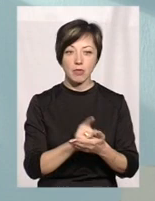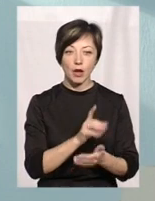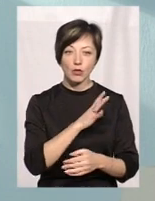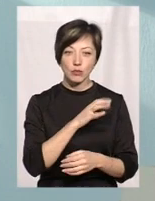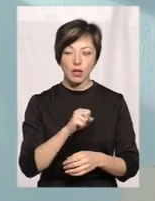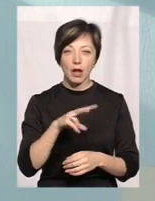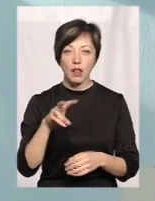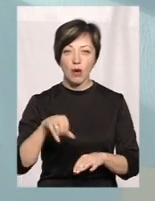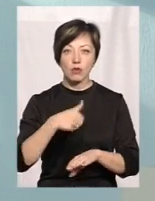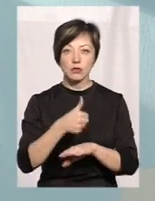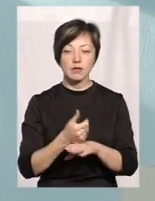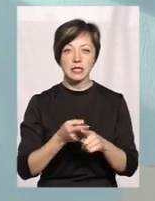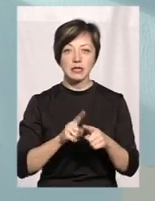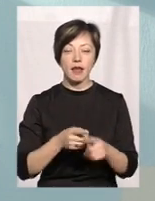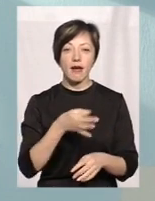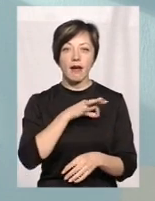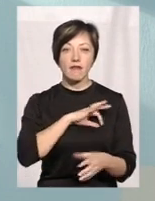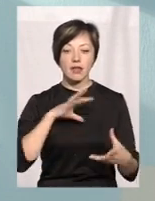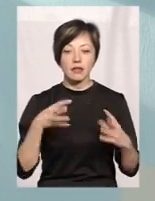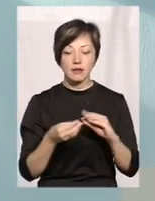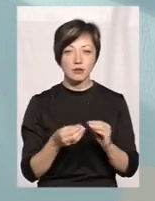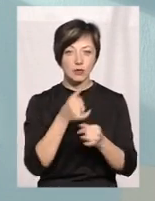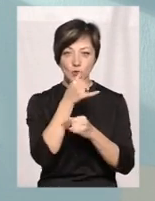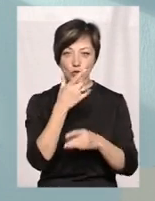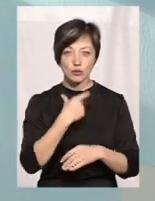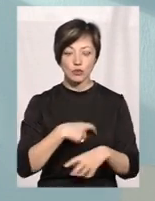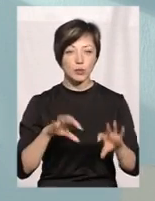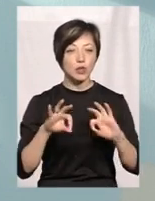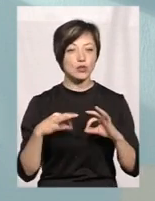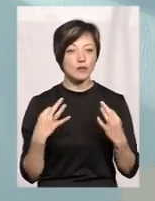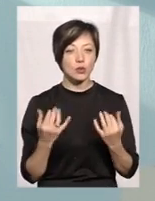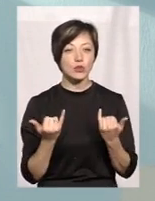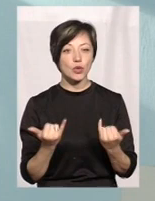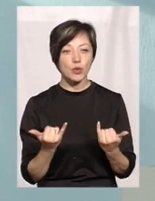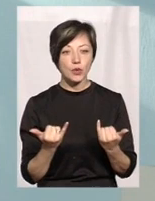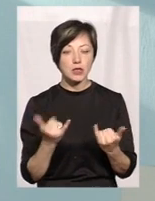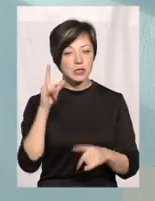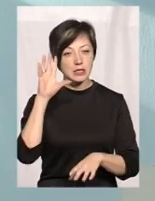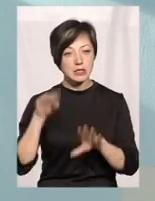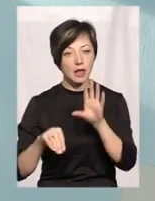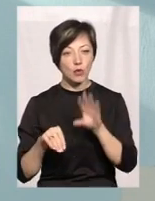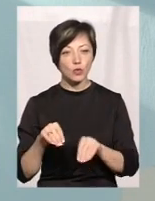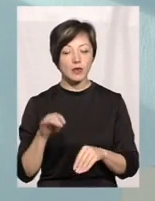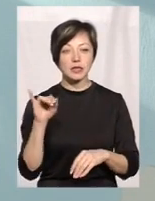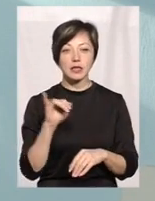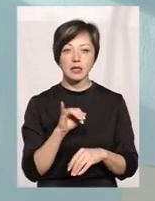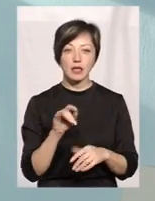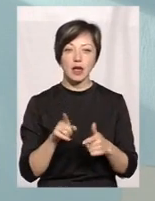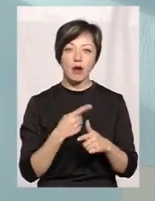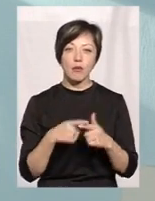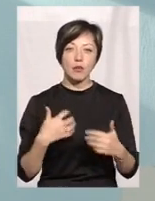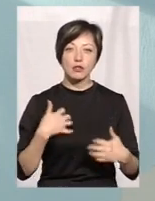але основне – це ефективність. Тобто, ми не можемо собі дозволити сьогодні десь знехтувати або